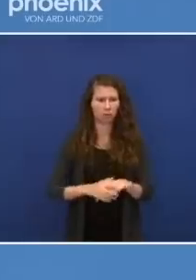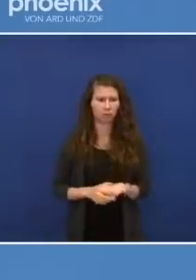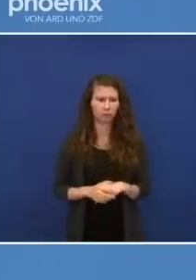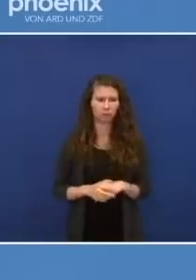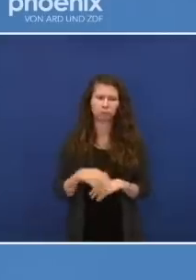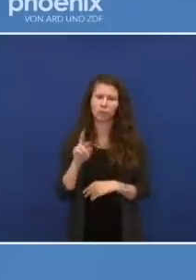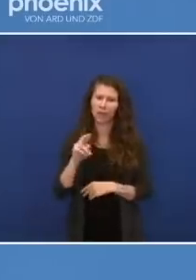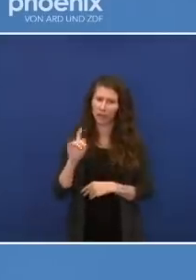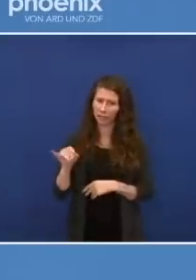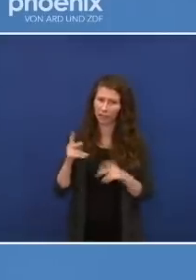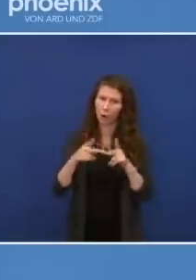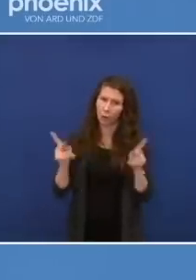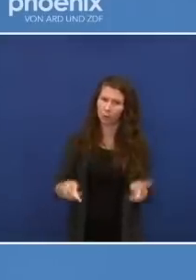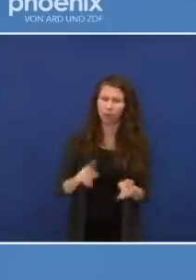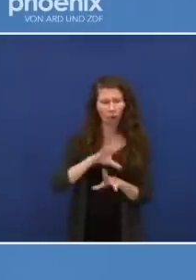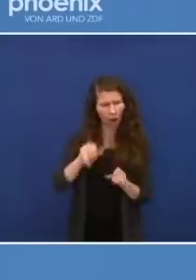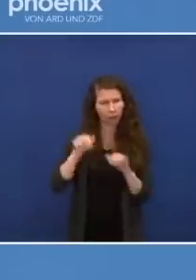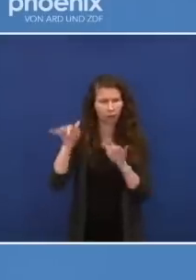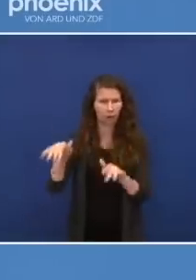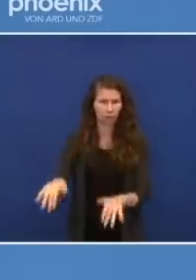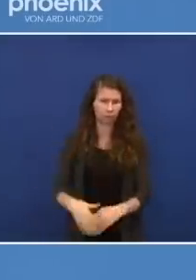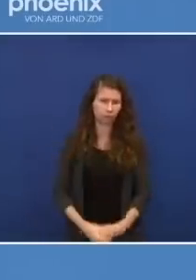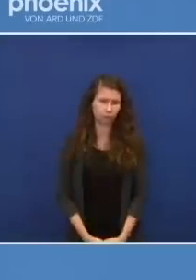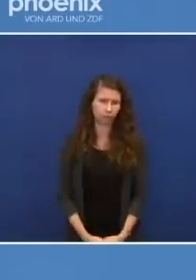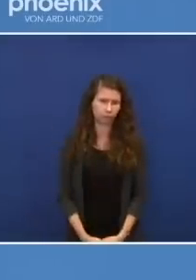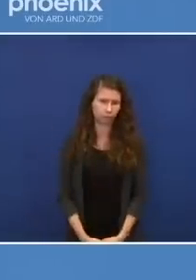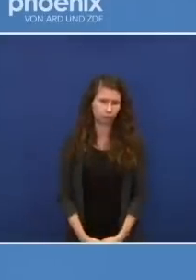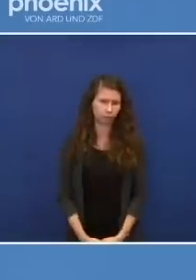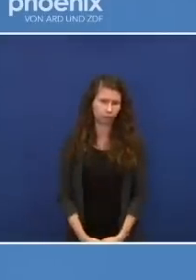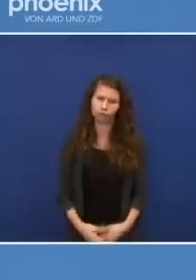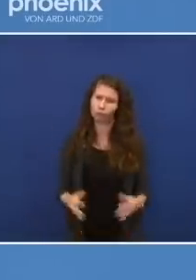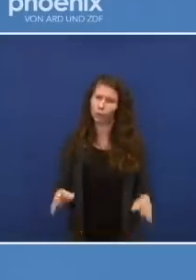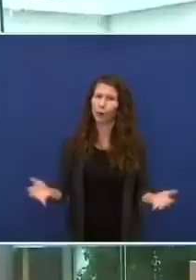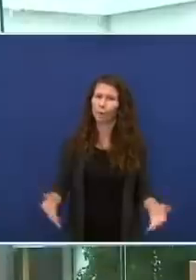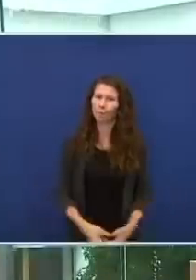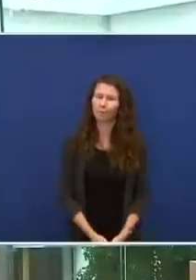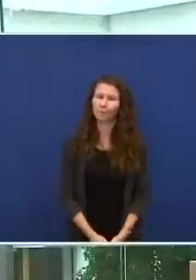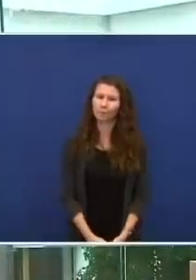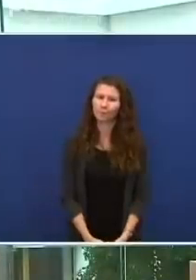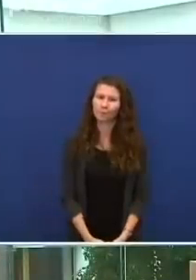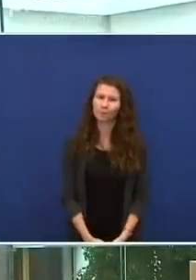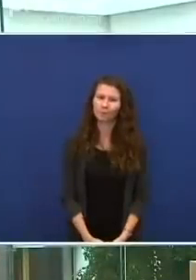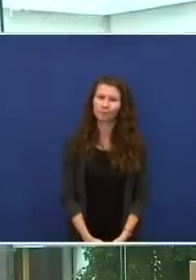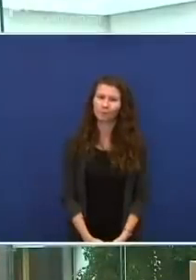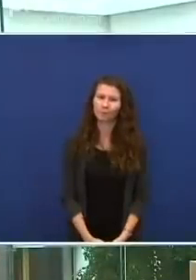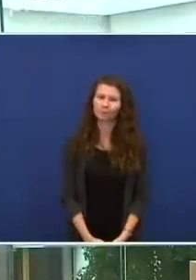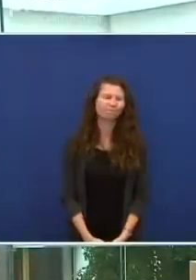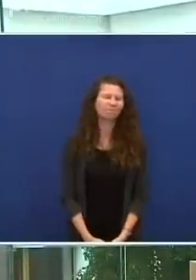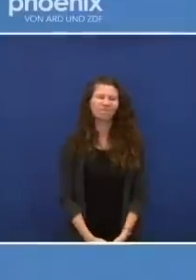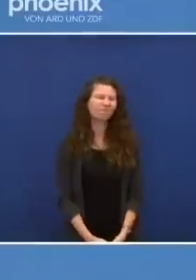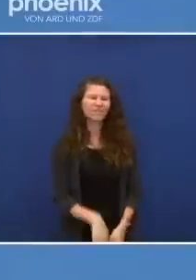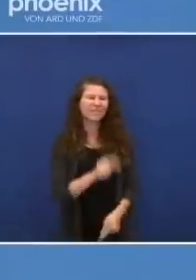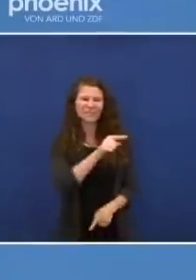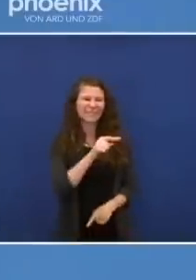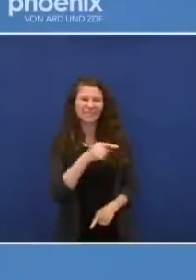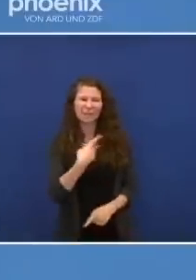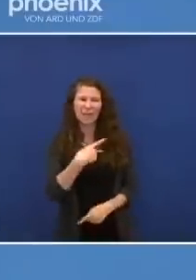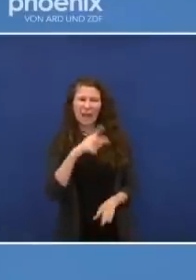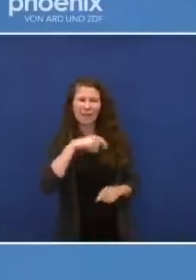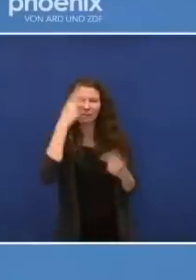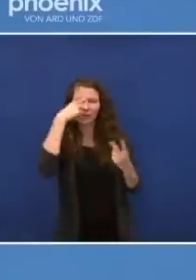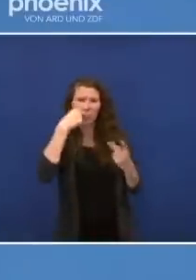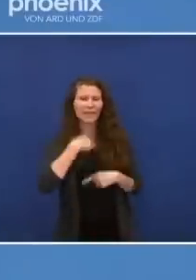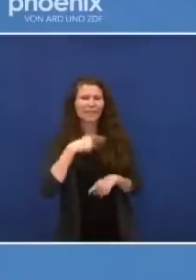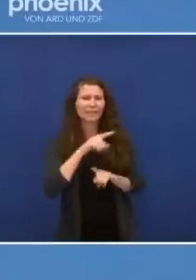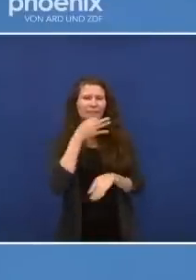alles auf der RKI-Internetseite. Und genau. Das haben wir uns aber auch mal missverstanden. Ich habe nicht gefragt, ob das